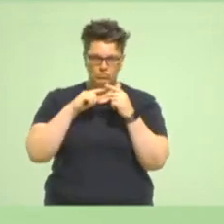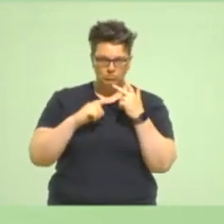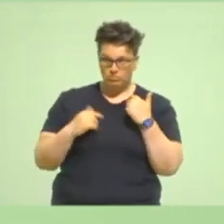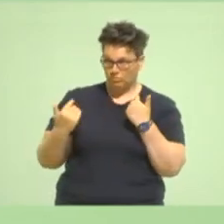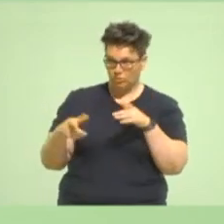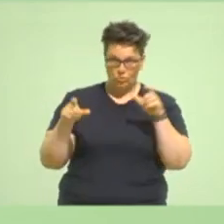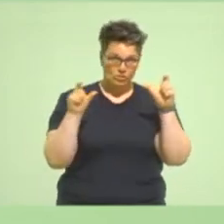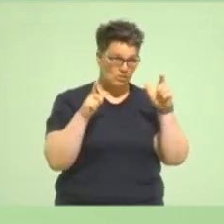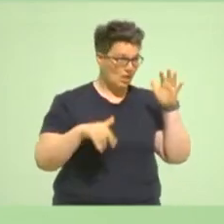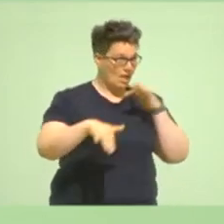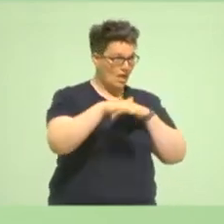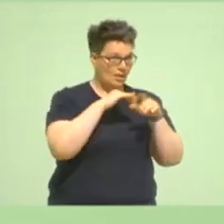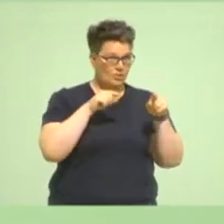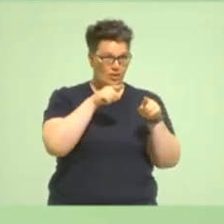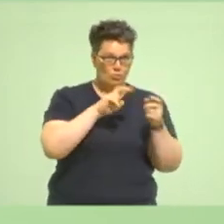in unserer Gesellschaft erfordern,